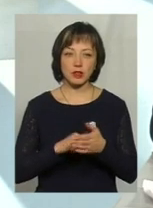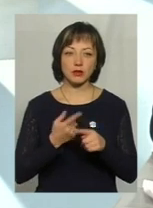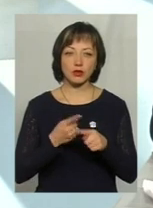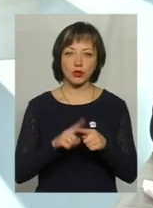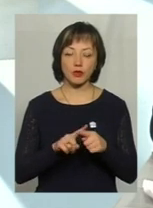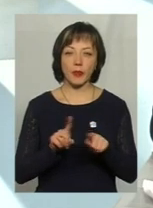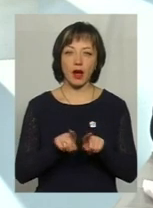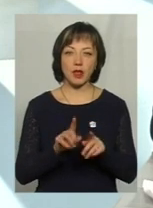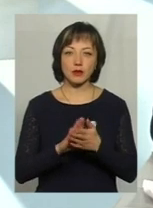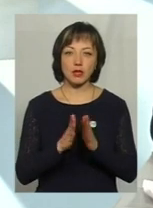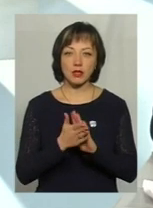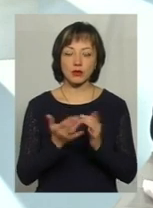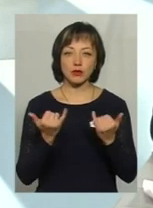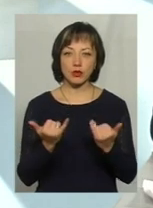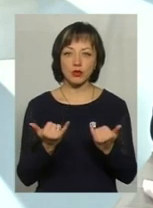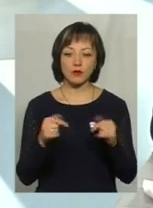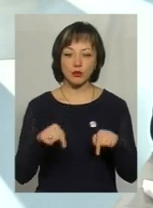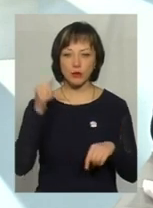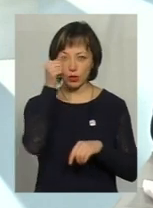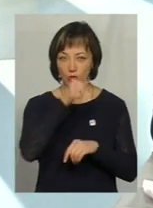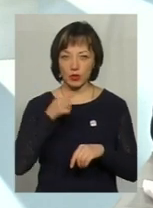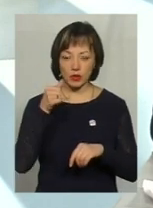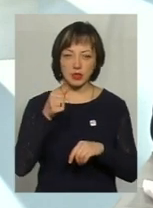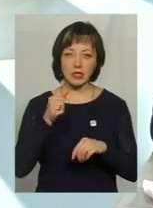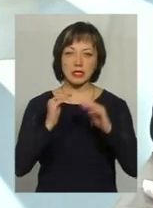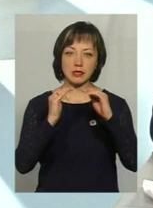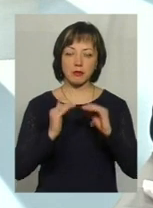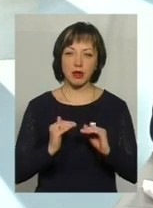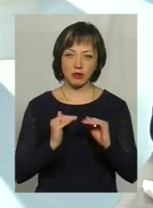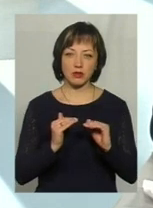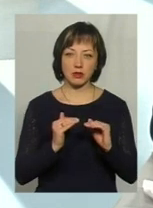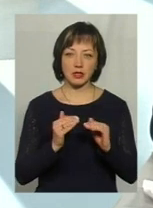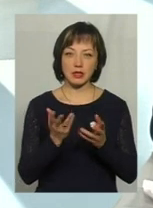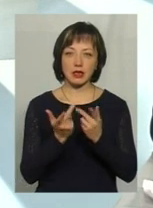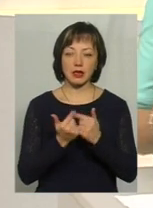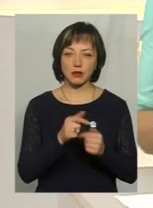сьогодні така динаміка, що в цьому році дещо зміншували на цей опалювальний період.